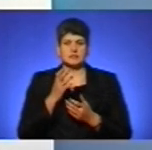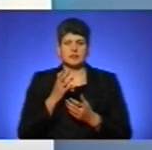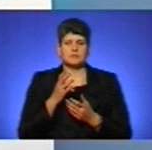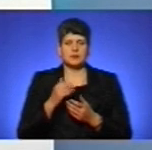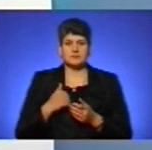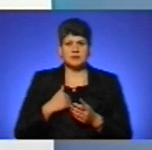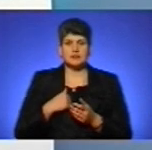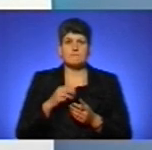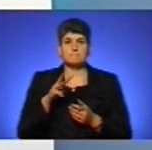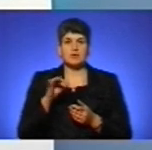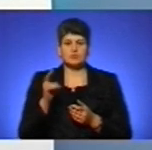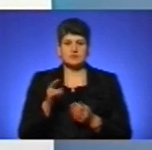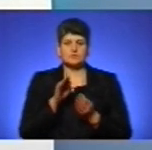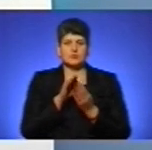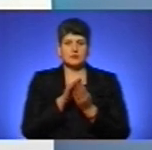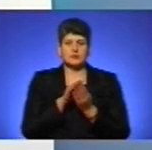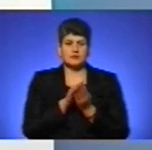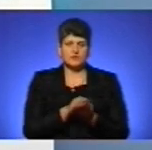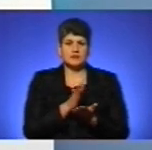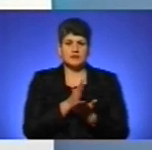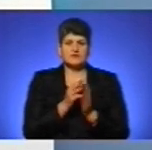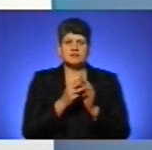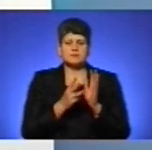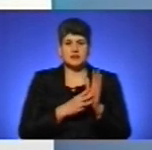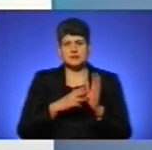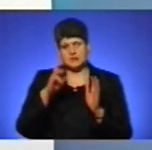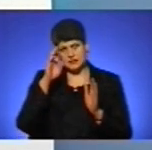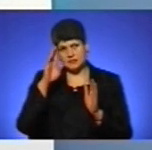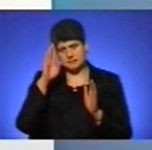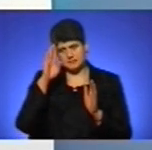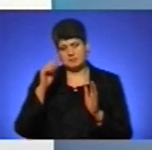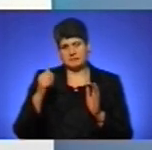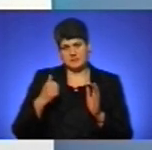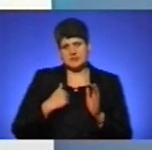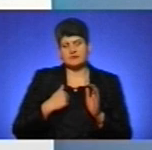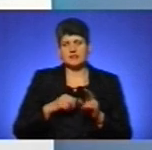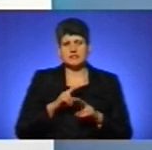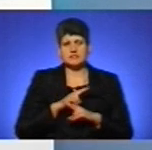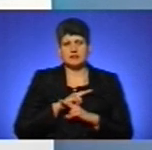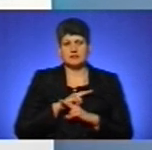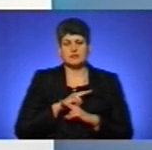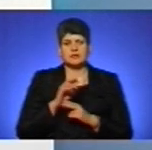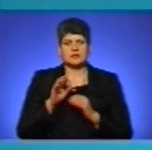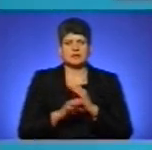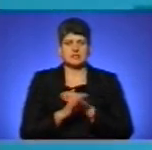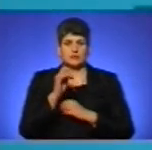Додам, на Миколонецькому кладовищі поховано 18 бійців, які загинули на Східній Україні. Дивимося відеоматеріал.